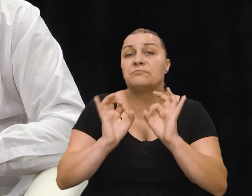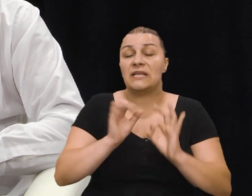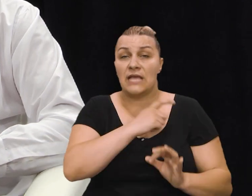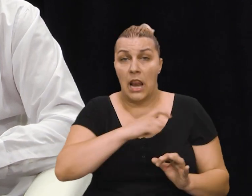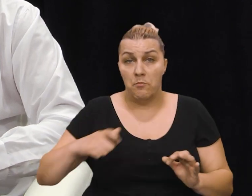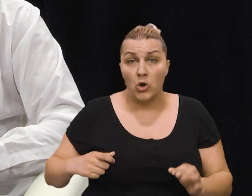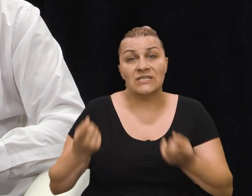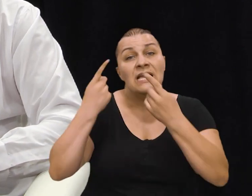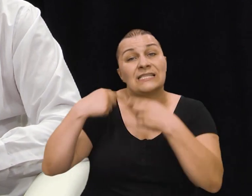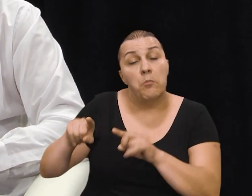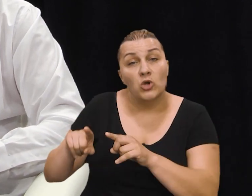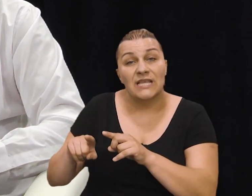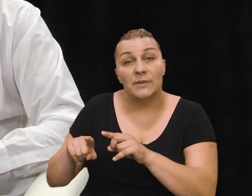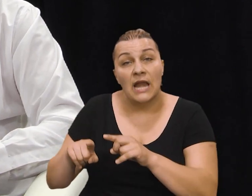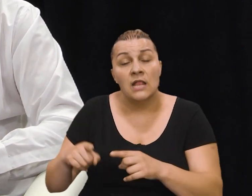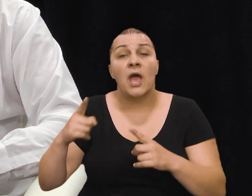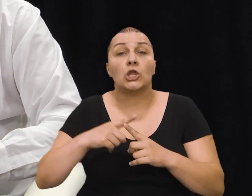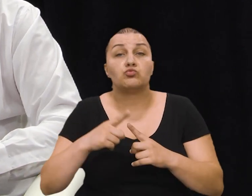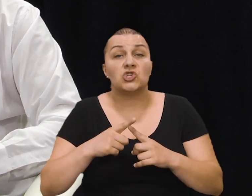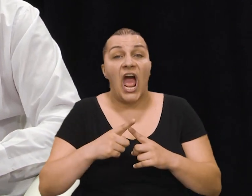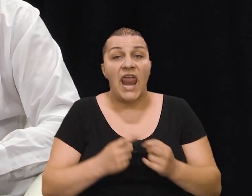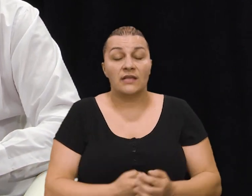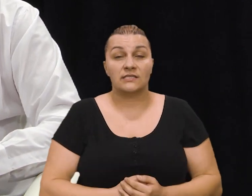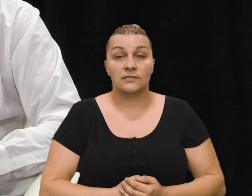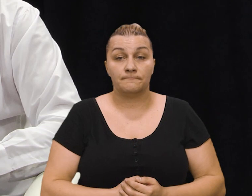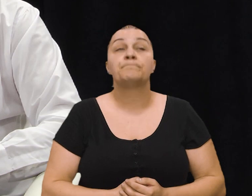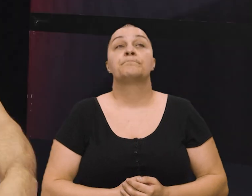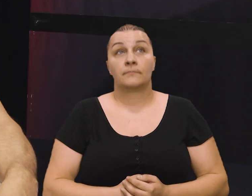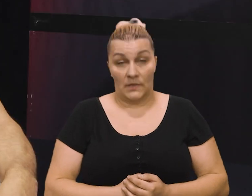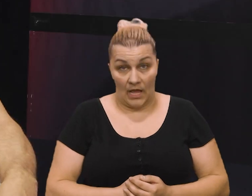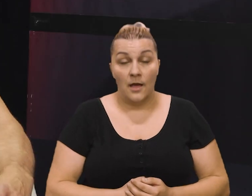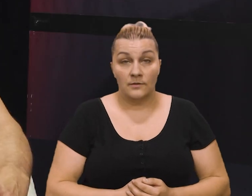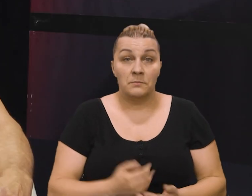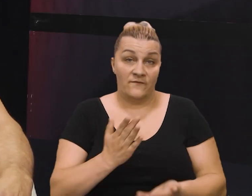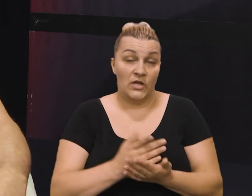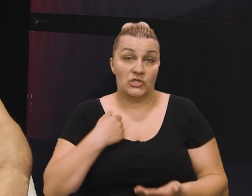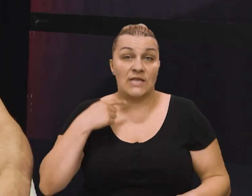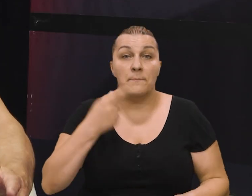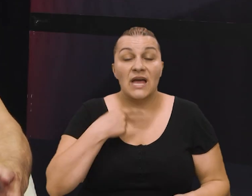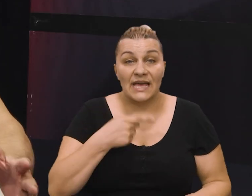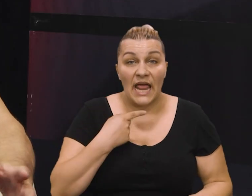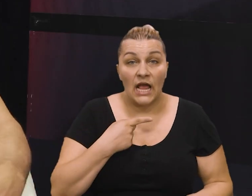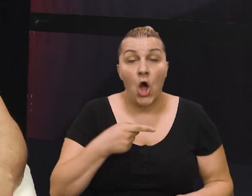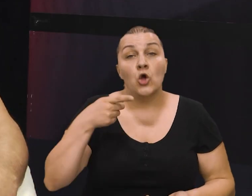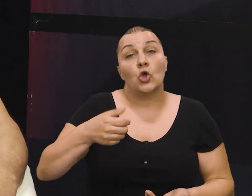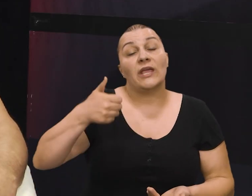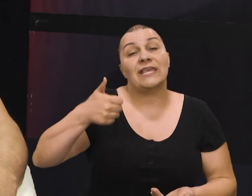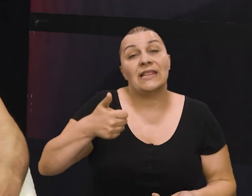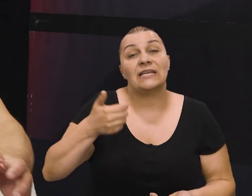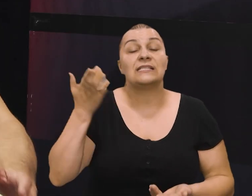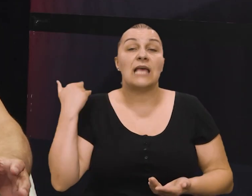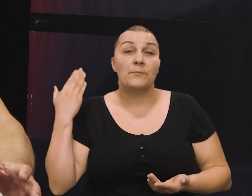specijalne policije za posebe namene Tuškanaca. Tako je. Znači, rekao sam, znači to je